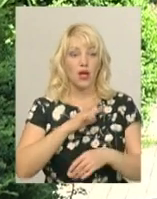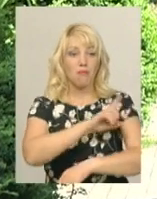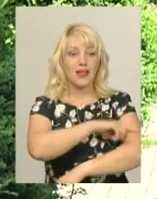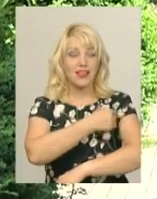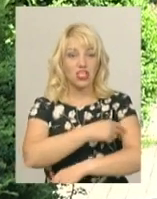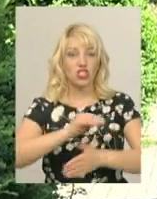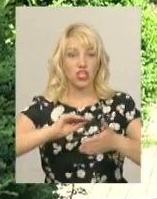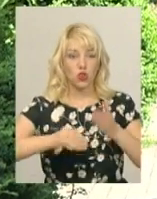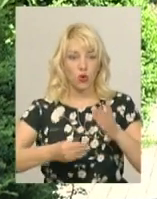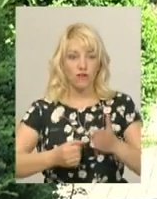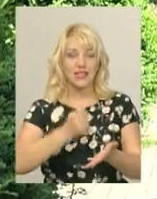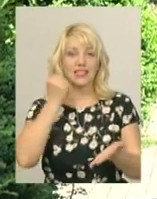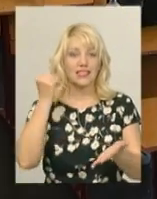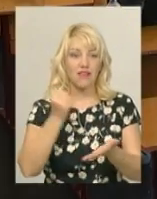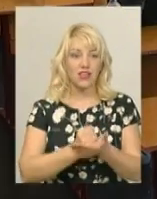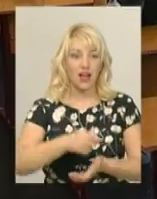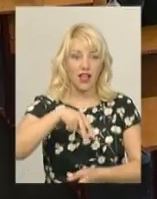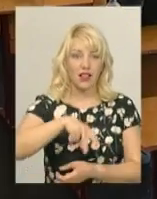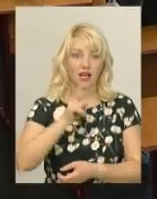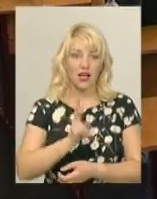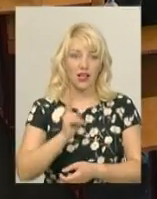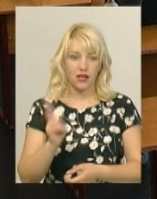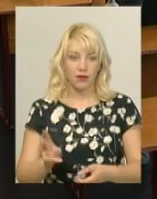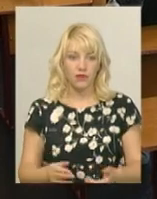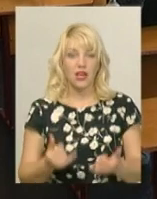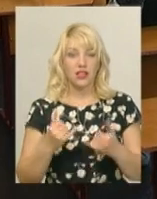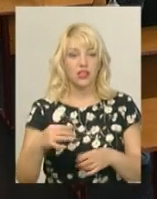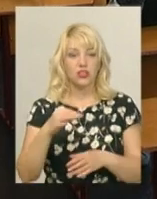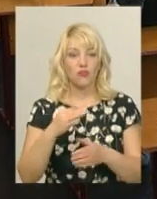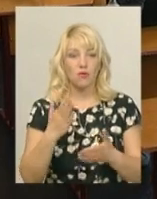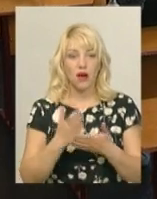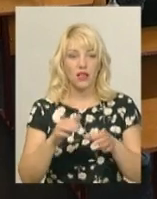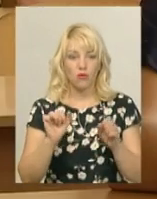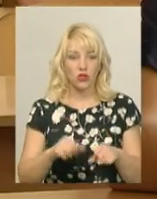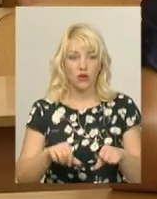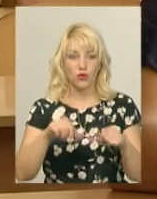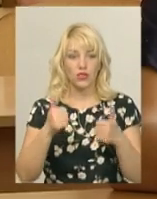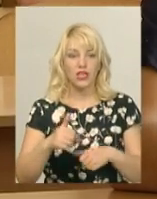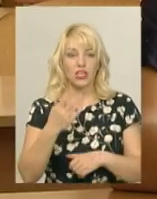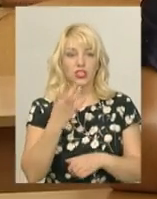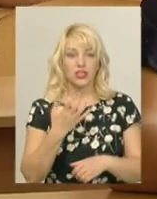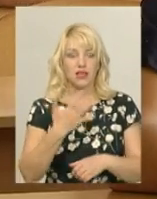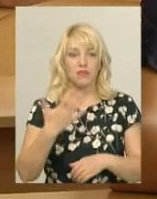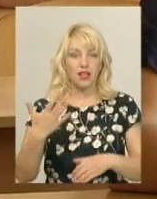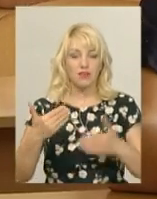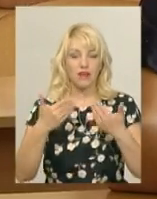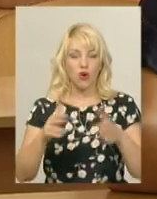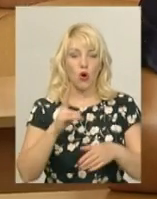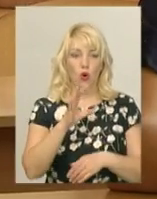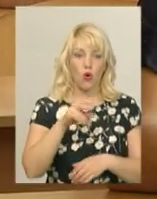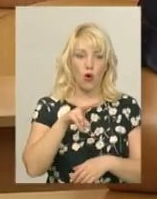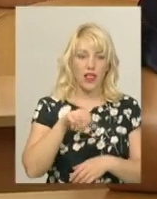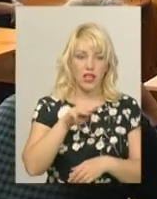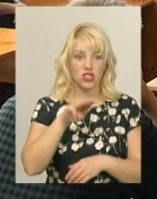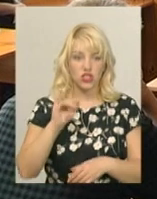довідка за вірне ЛКК. Нині в області мали можливість скласти ЗНО 4505 випускників коледжів і закладів